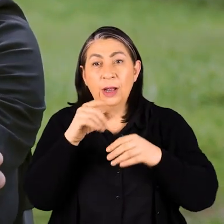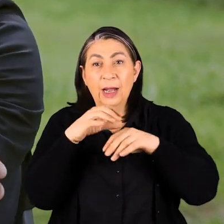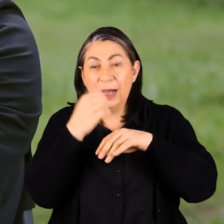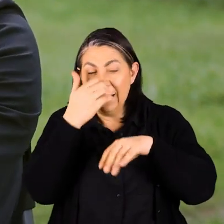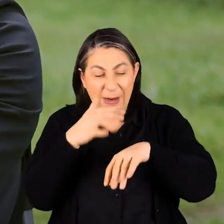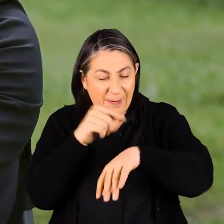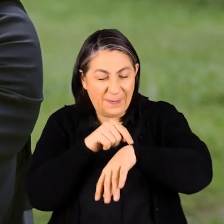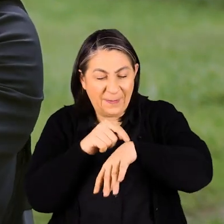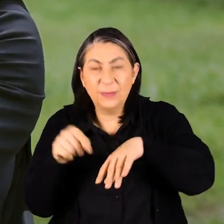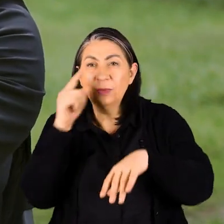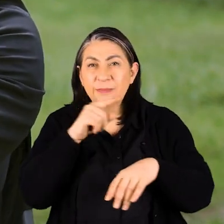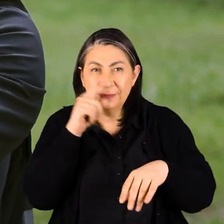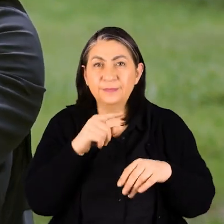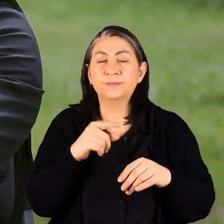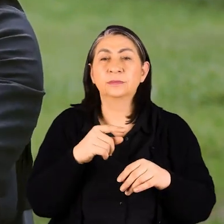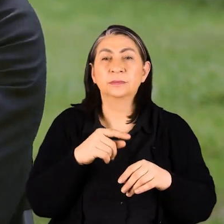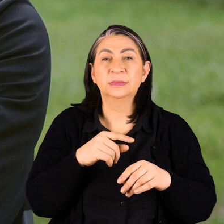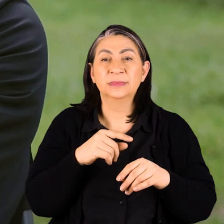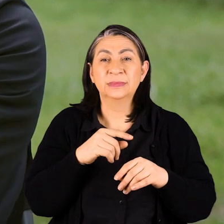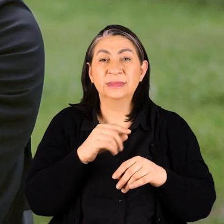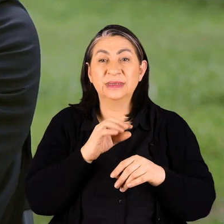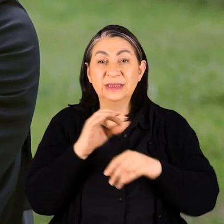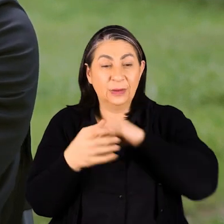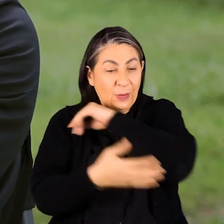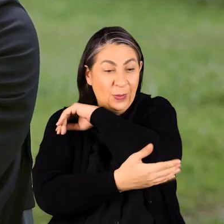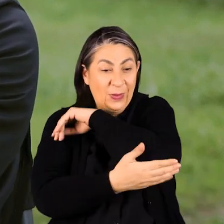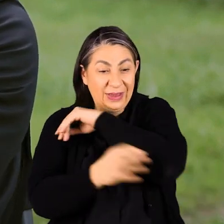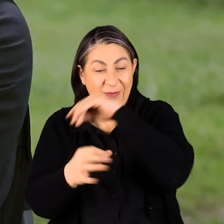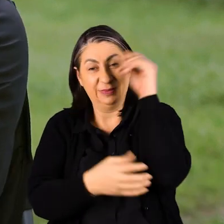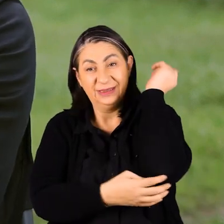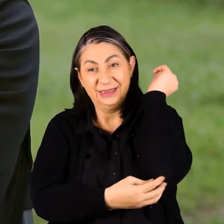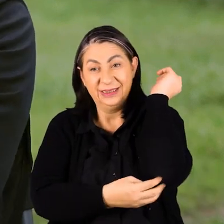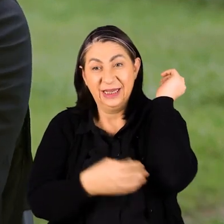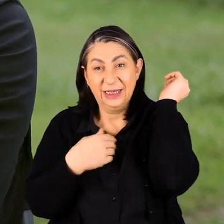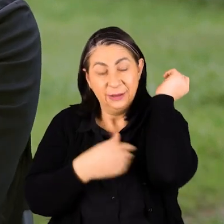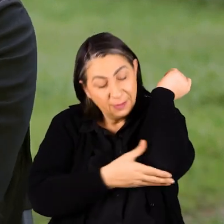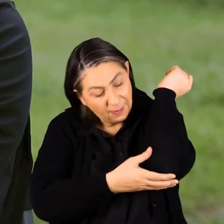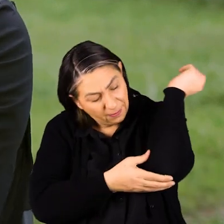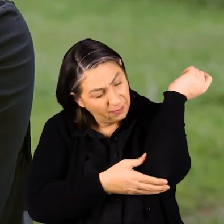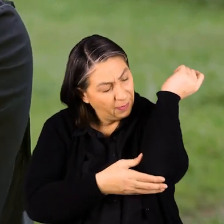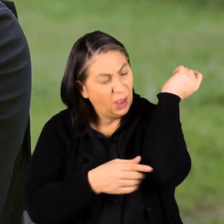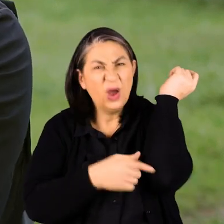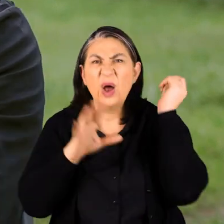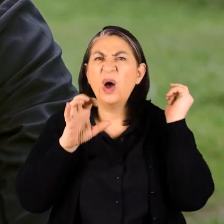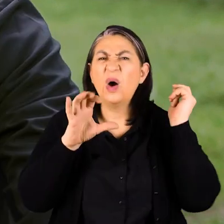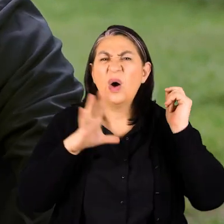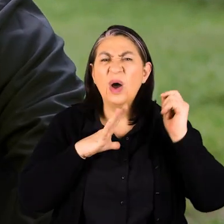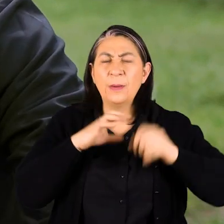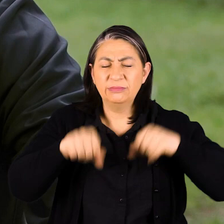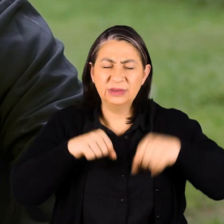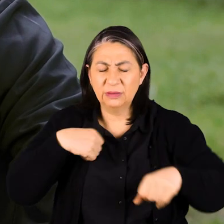başladı kanamaya Yani tam şimdi ucu olduğu için Ben o ara kalktım böyle baktım işte biraz kolum ağrıyor falan